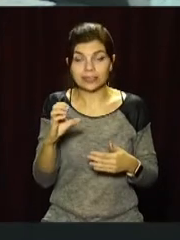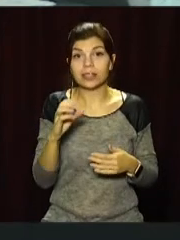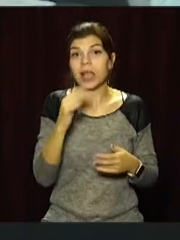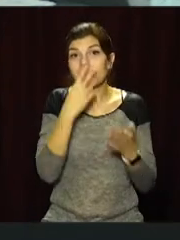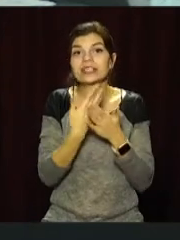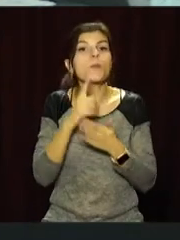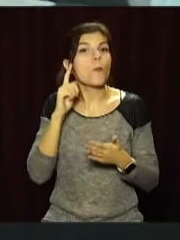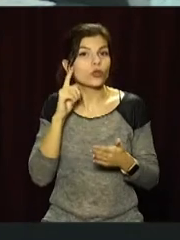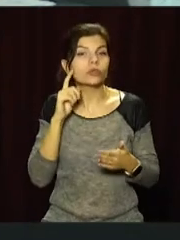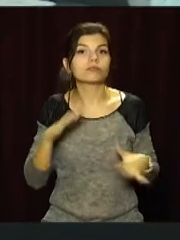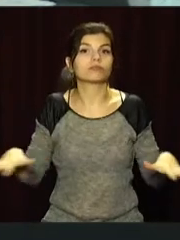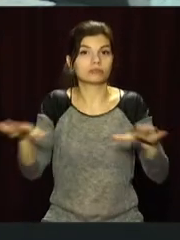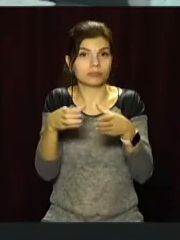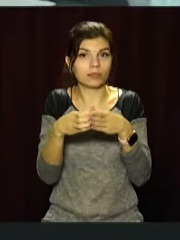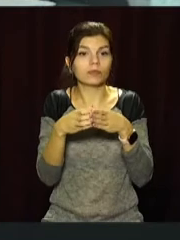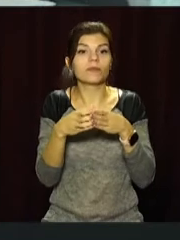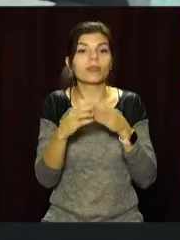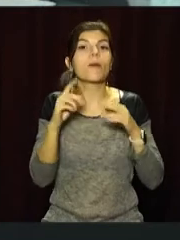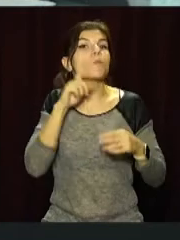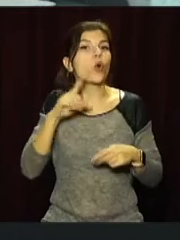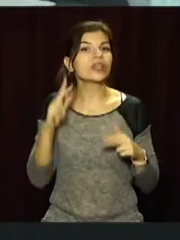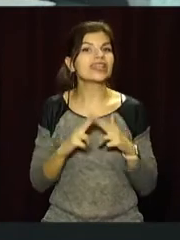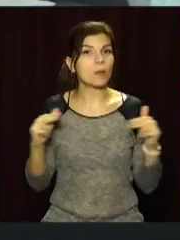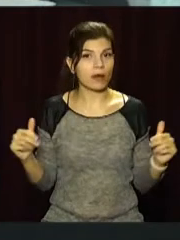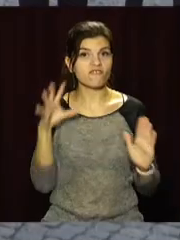представники молодіжного середку «Солідарна молодь Дніпра».